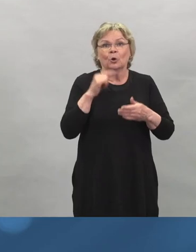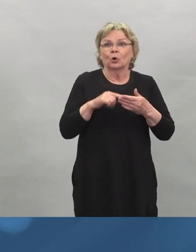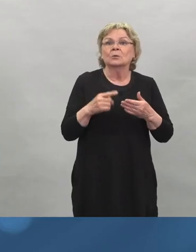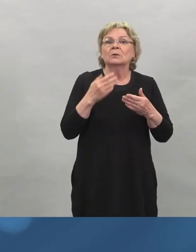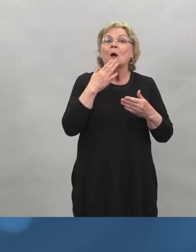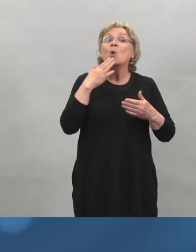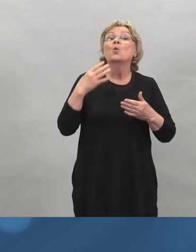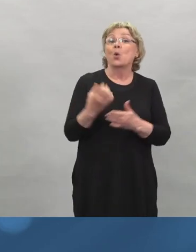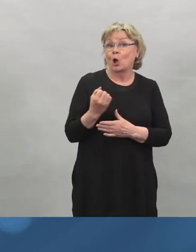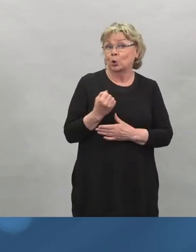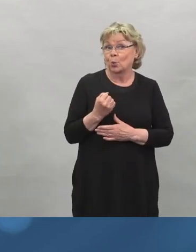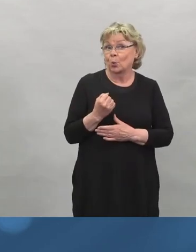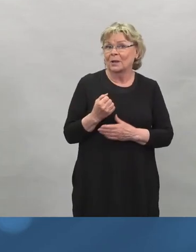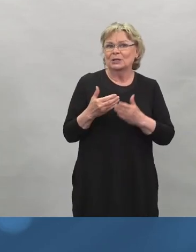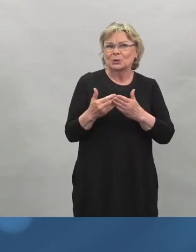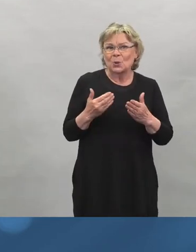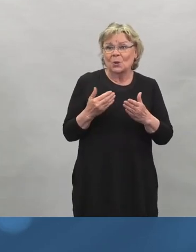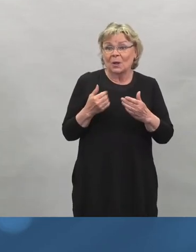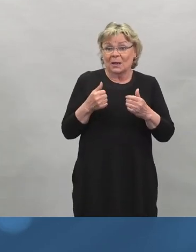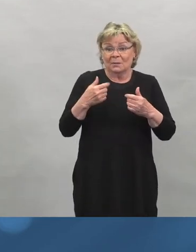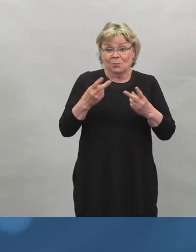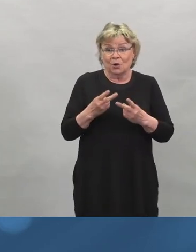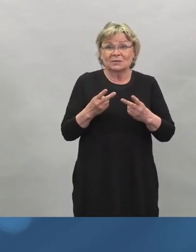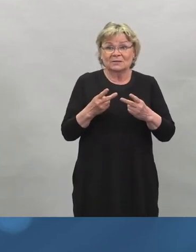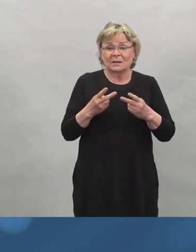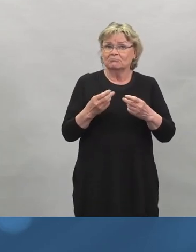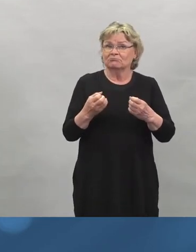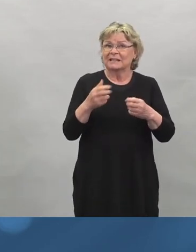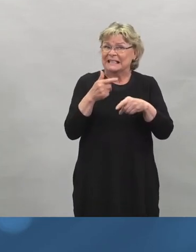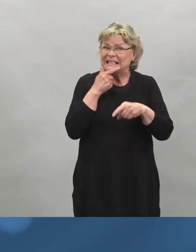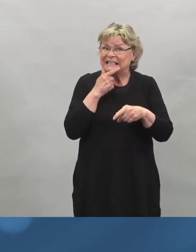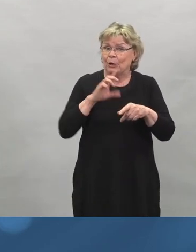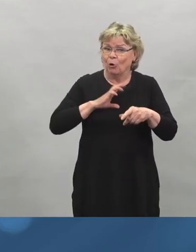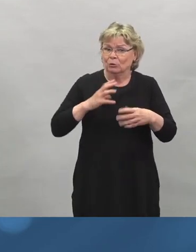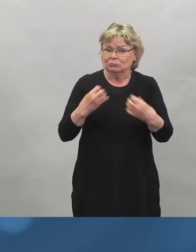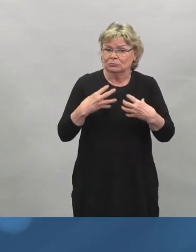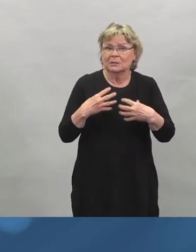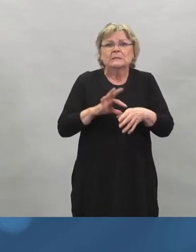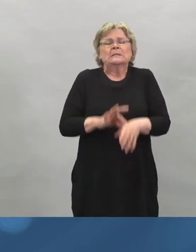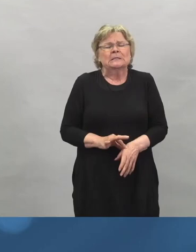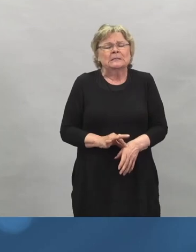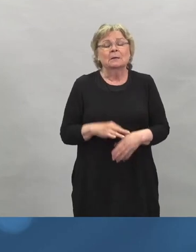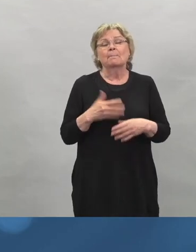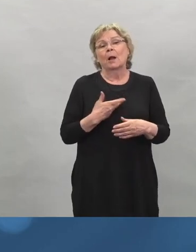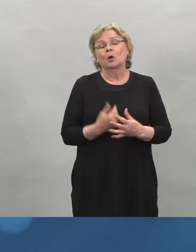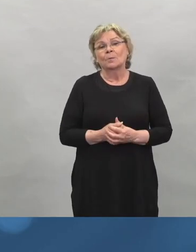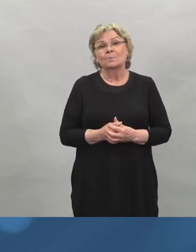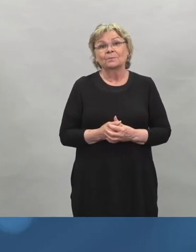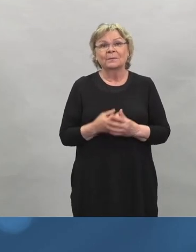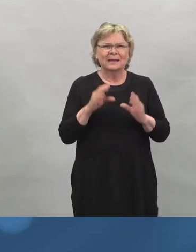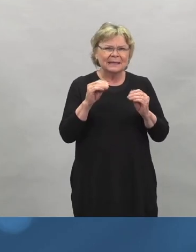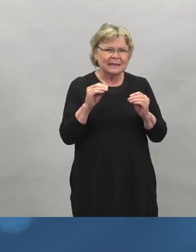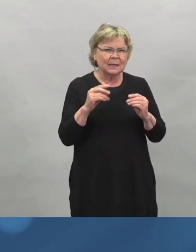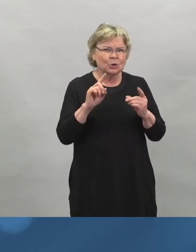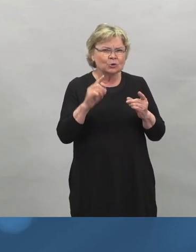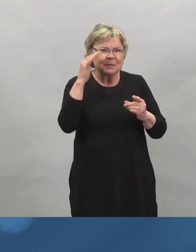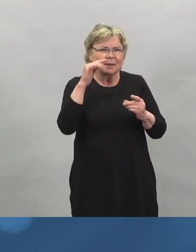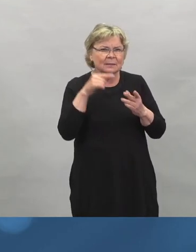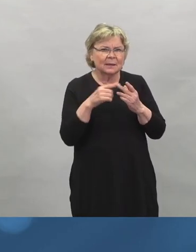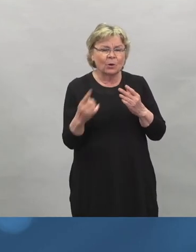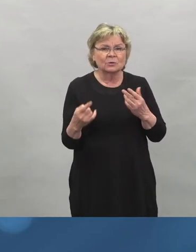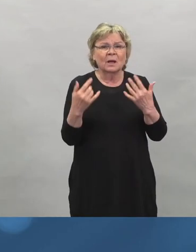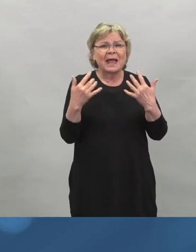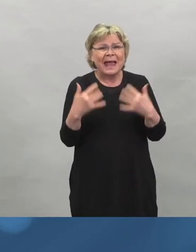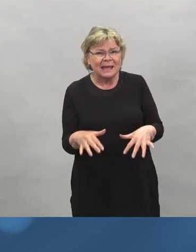taas itsessään on paljon vaarallisempi. Hanna kommentoi lisää. Meillä on siis se tilanne, missä on hyvin hauras ihminen, joka on